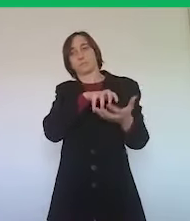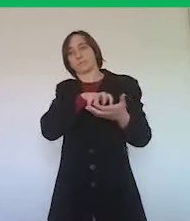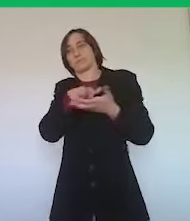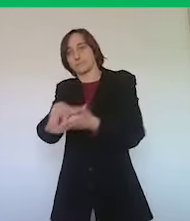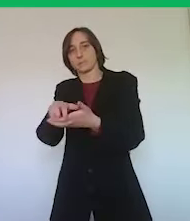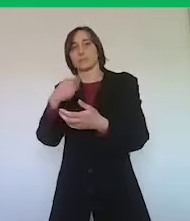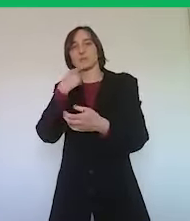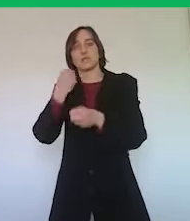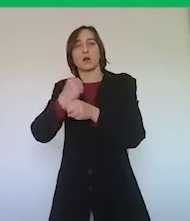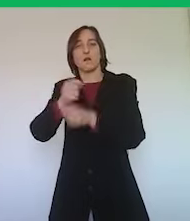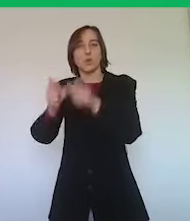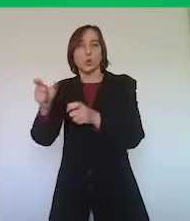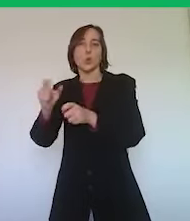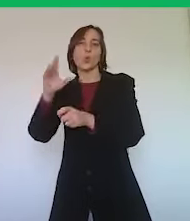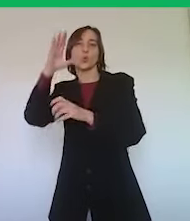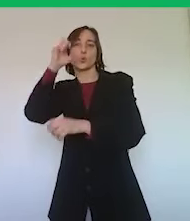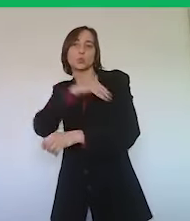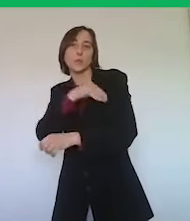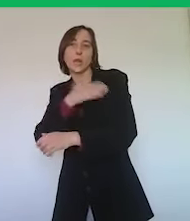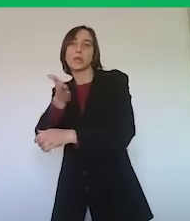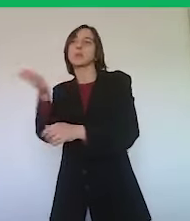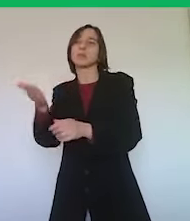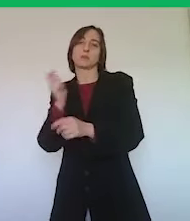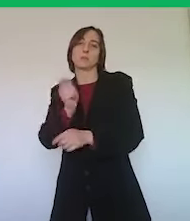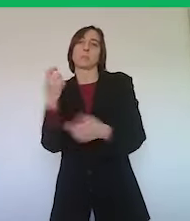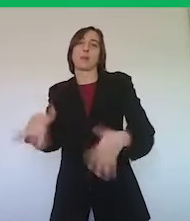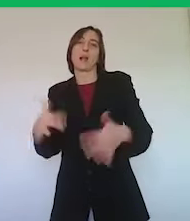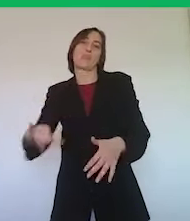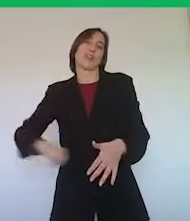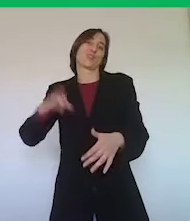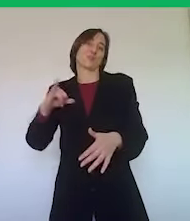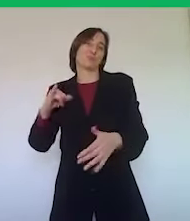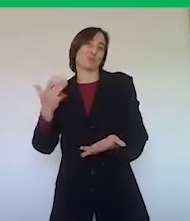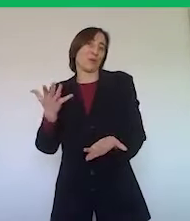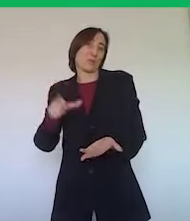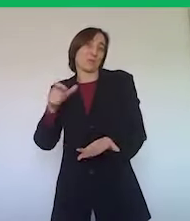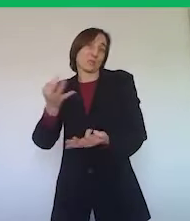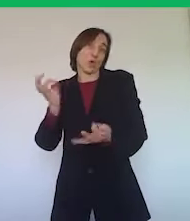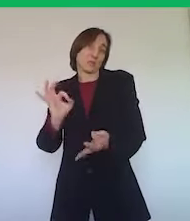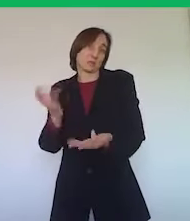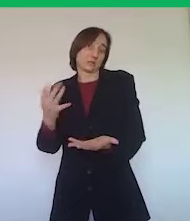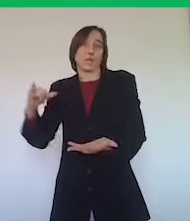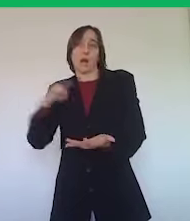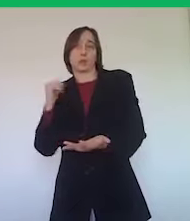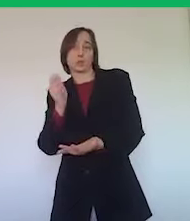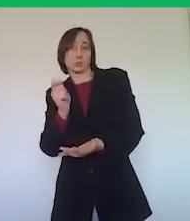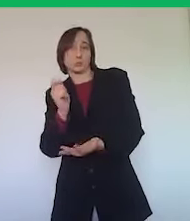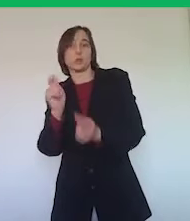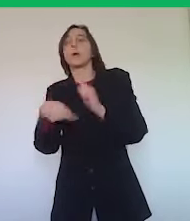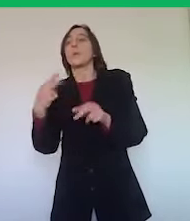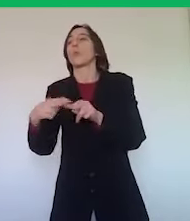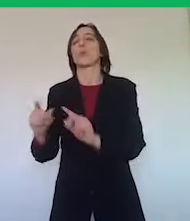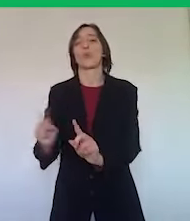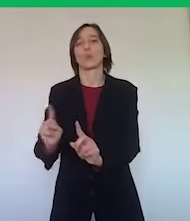di quegli studenti, di quei lavoratori che hanno pagato un abbonamento in anticipo, come avviene di solito e poi non ne hanno potuto usufruire se non per un periodo di tempo